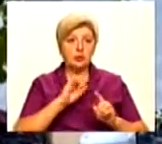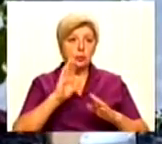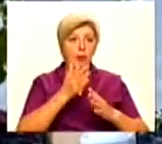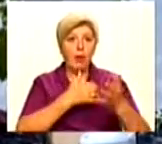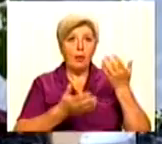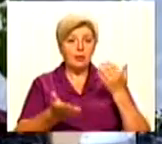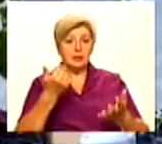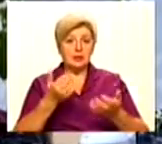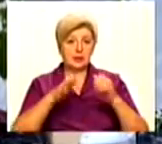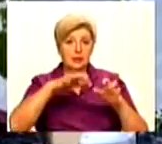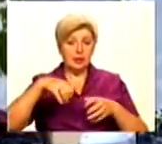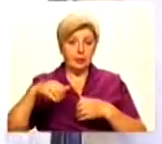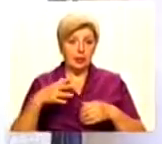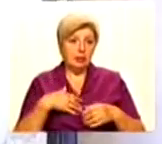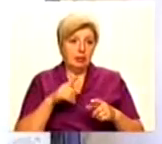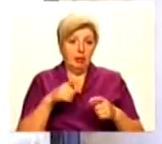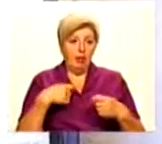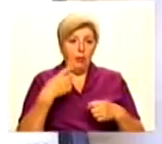сказали, що про демонтаж не чули.